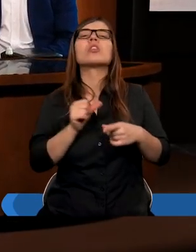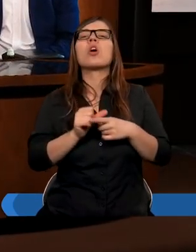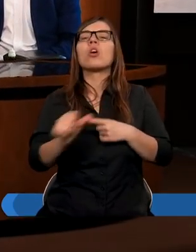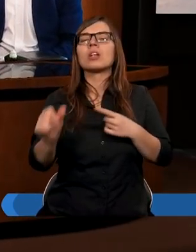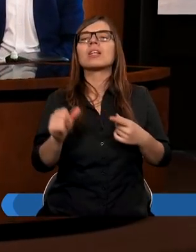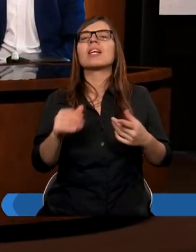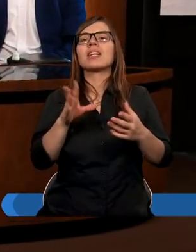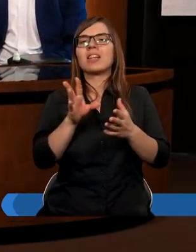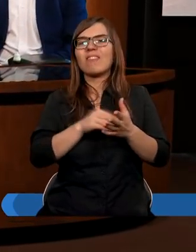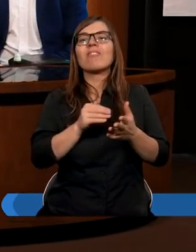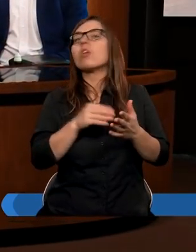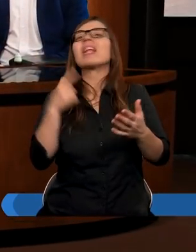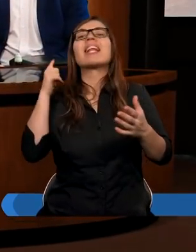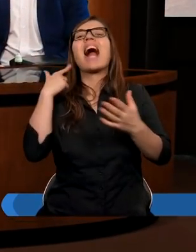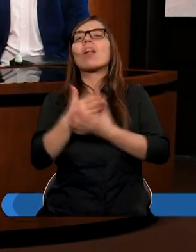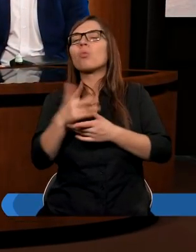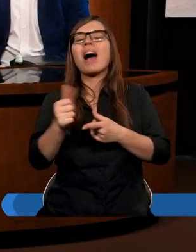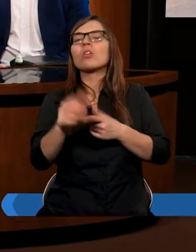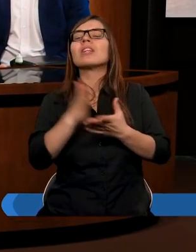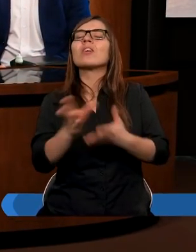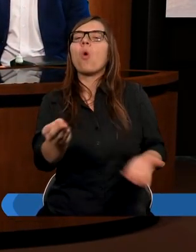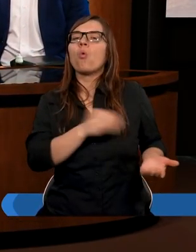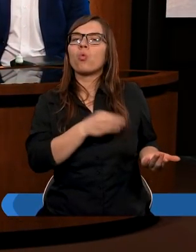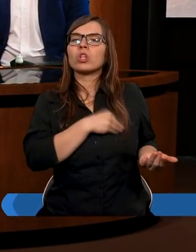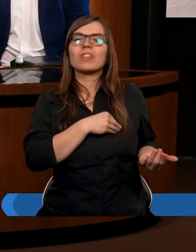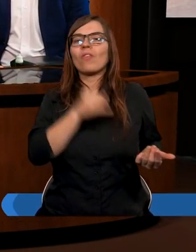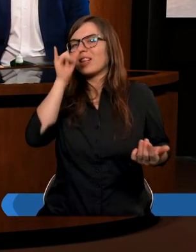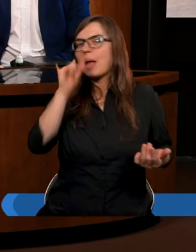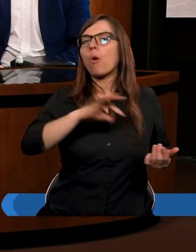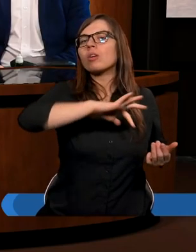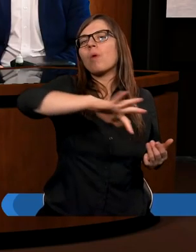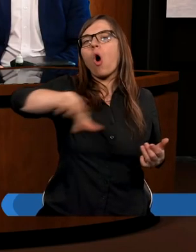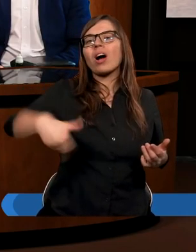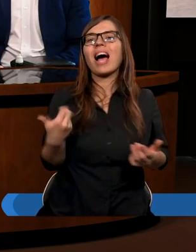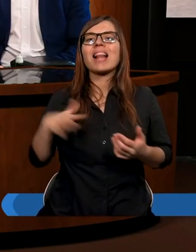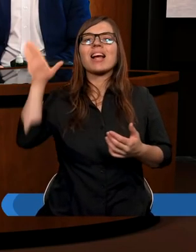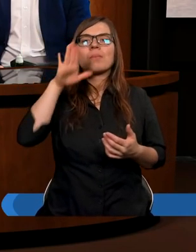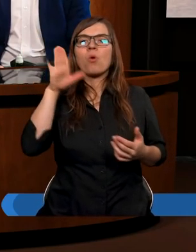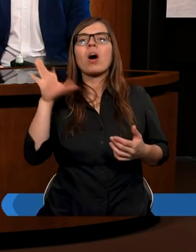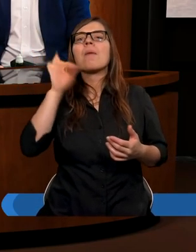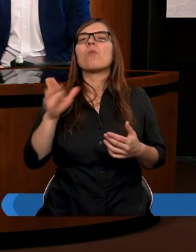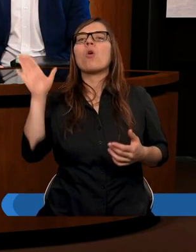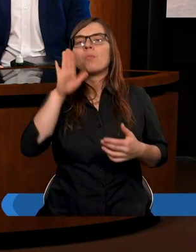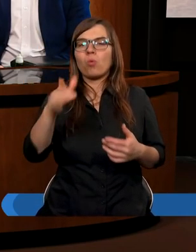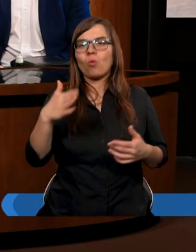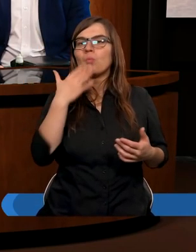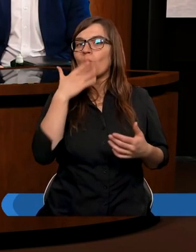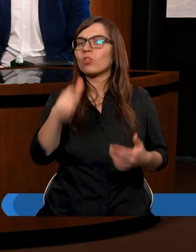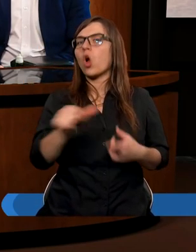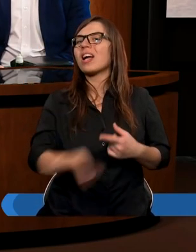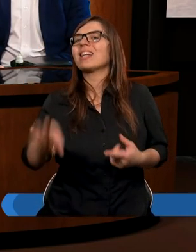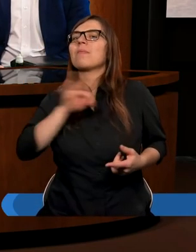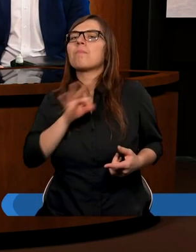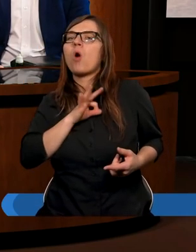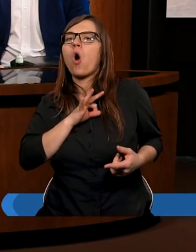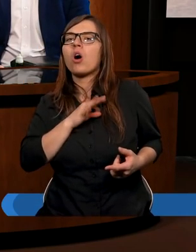zwykła uczciwość. Nie możemy okradać Boga, bo Bóg mówi, że to jest moje, to